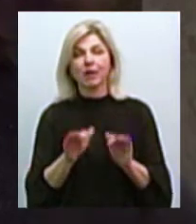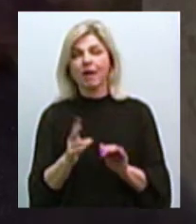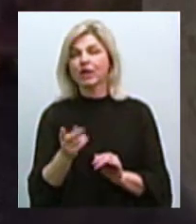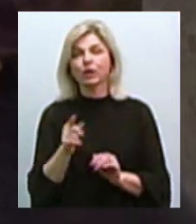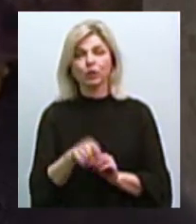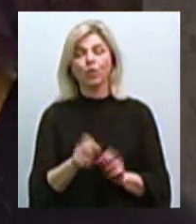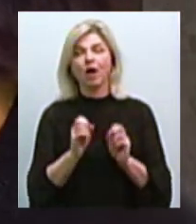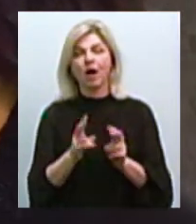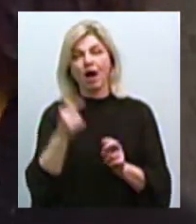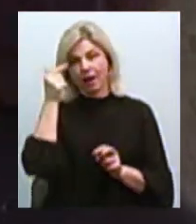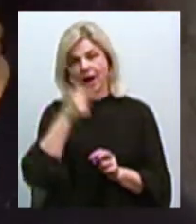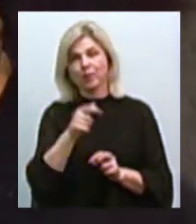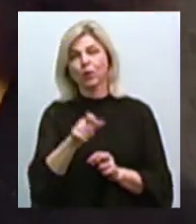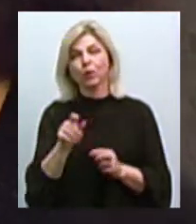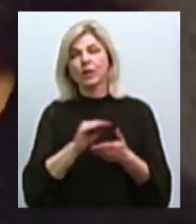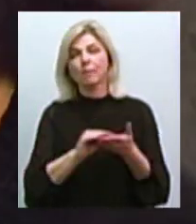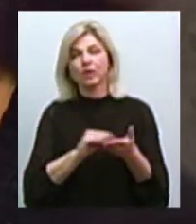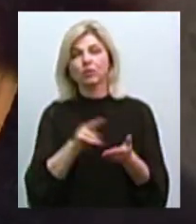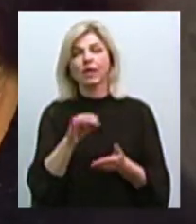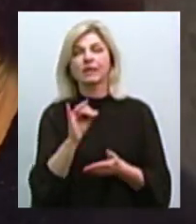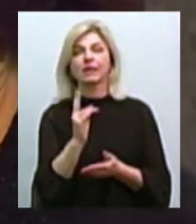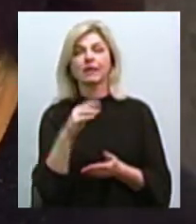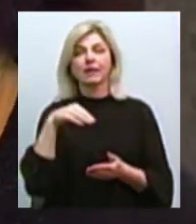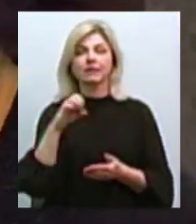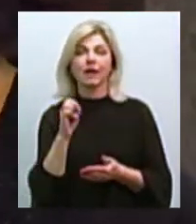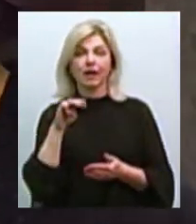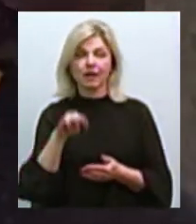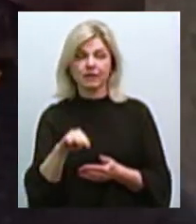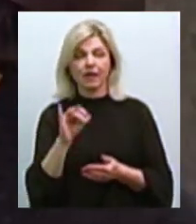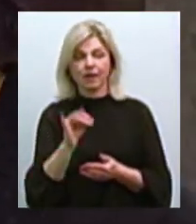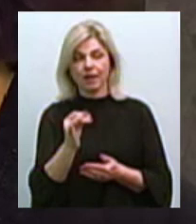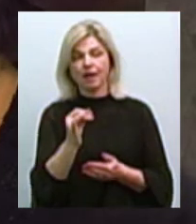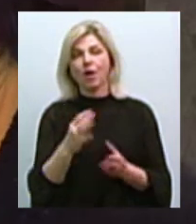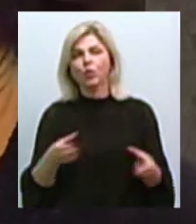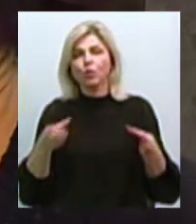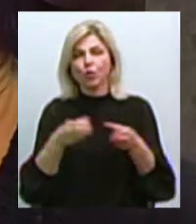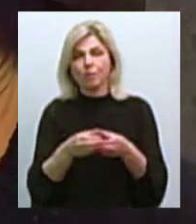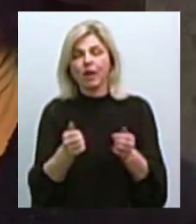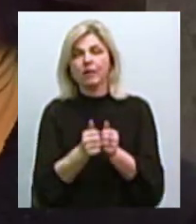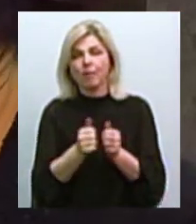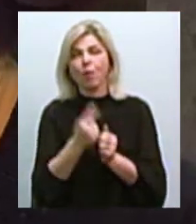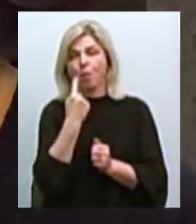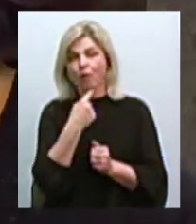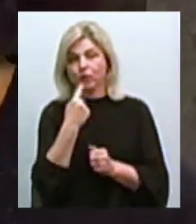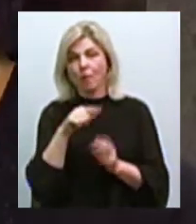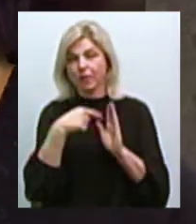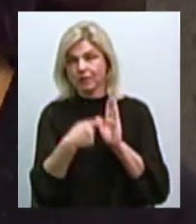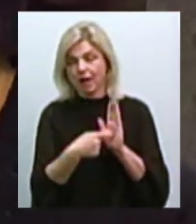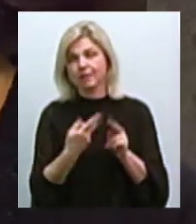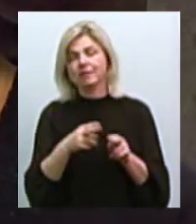грамотно люди пишуть диктант, сама ідея згрутування навколо мови, навколо мовного питання, це дуже цікаво.